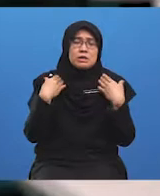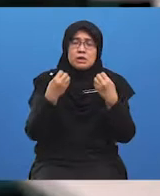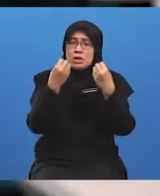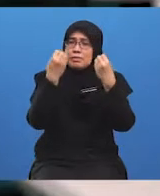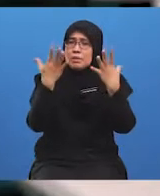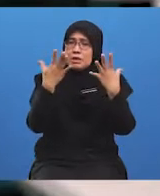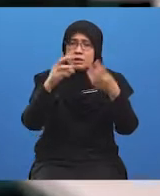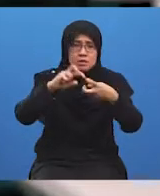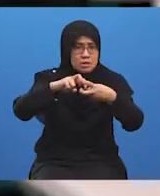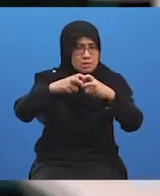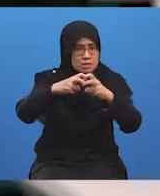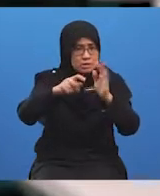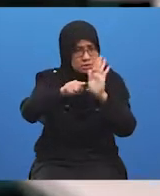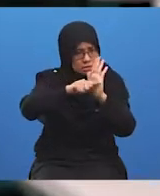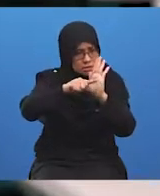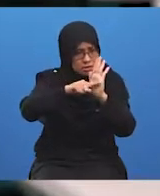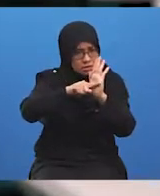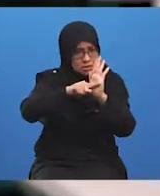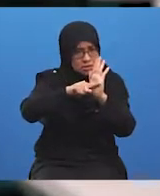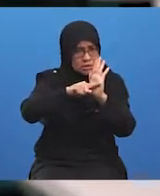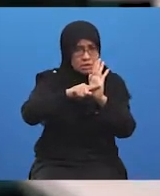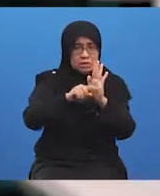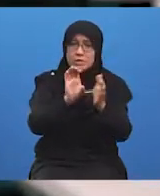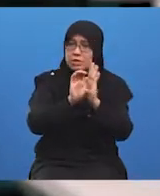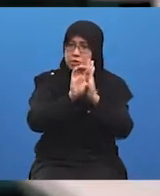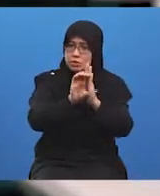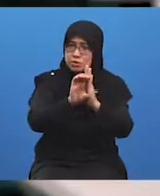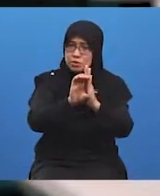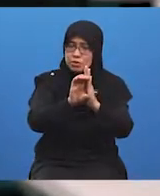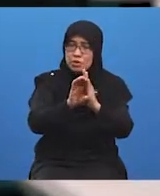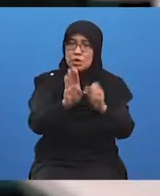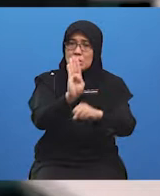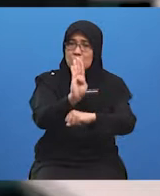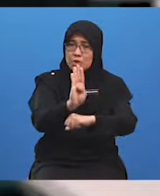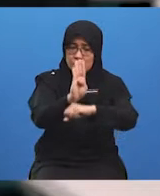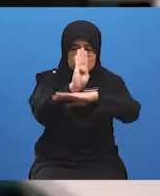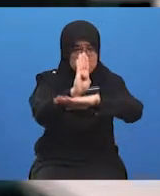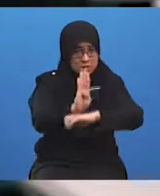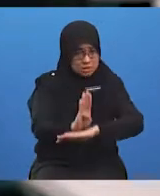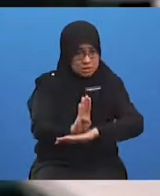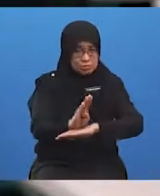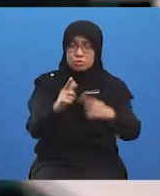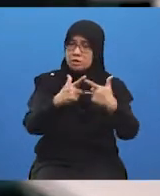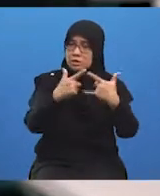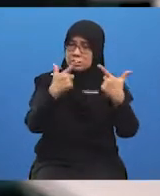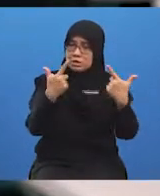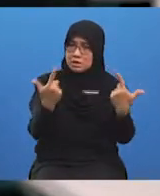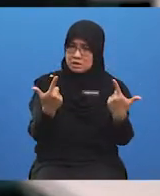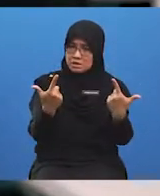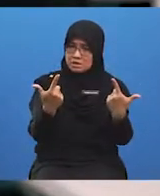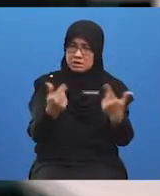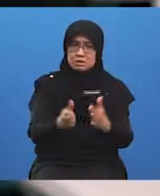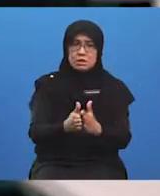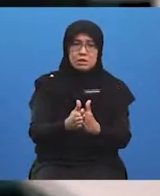budaya dan produktiviti yang rendah. Dan akhirnya, PKS tersebut terpaksa gulung tika.